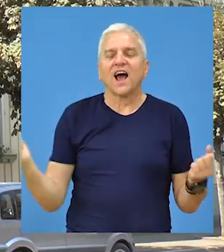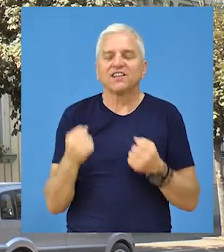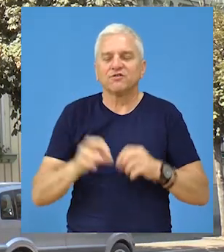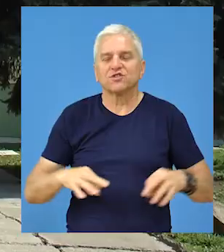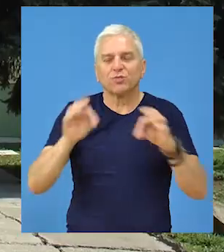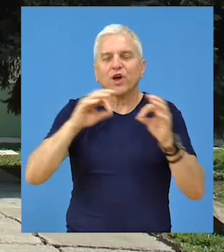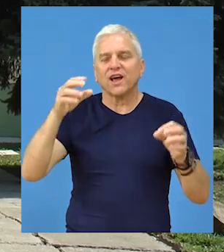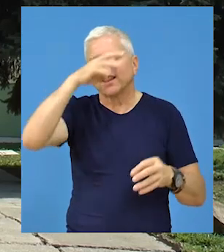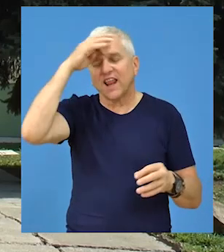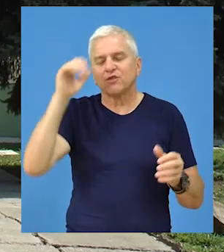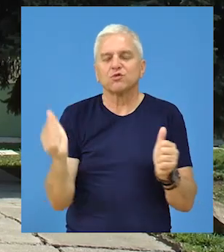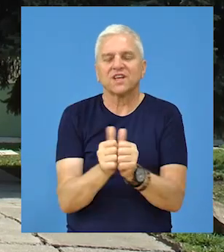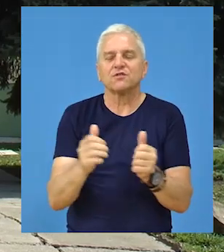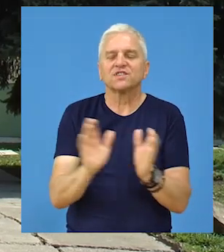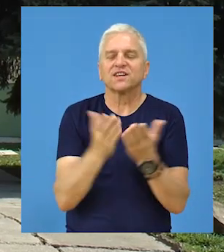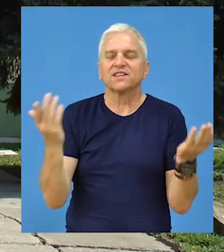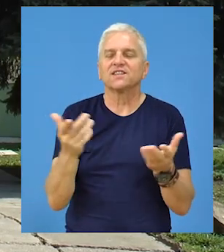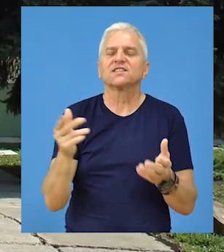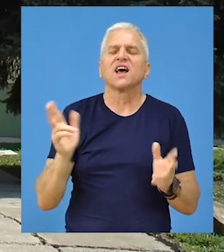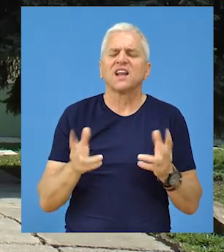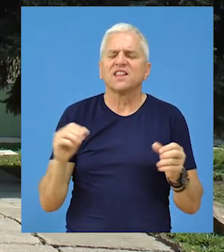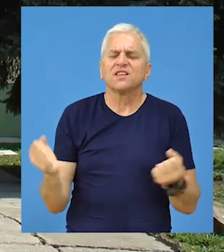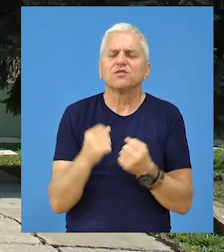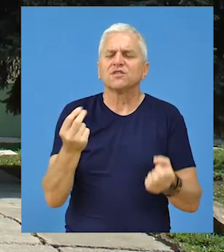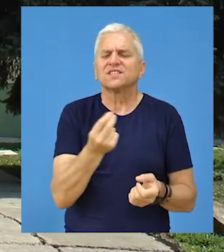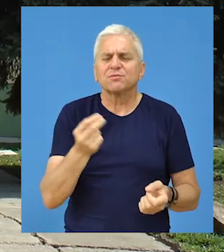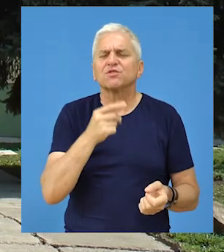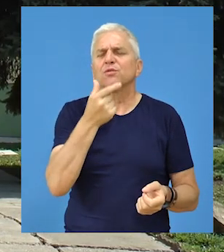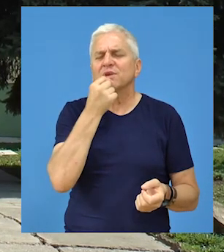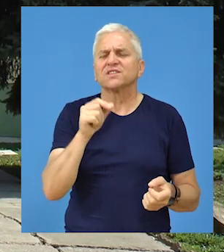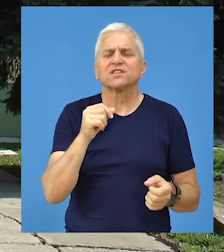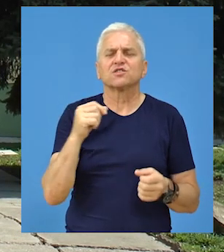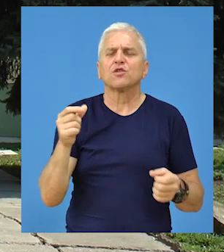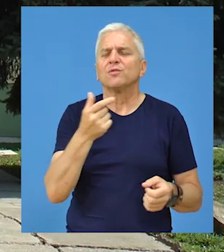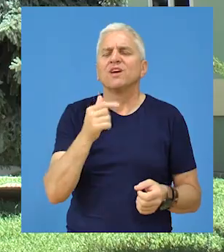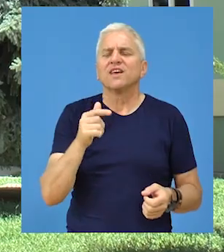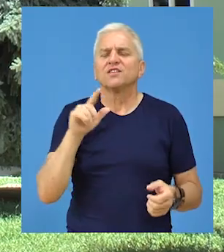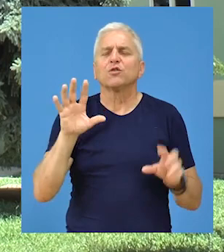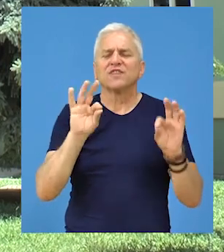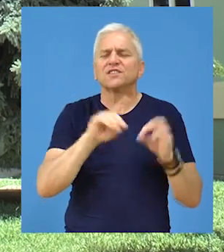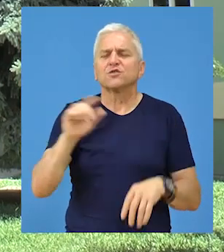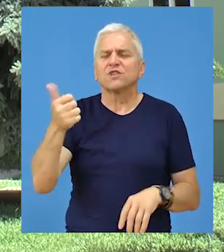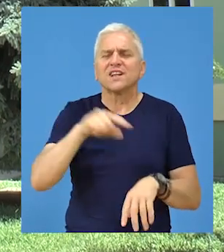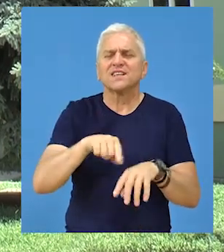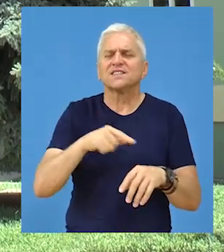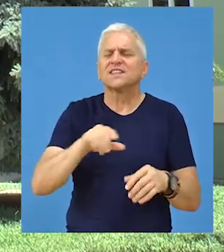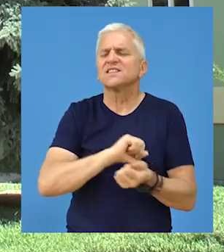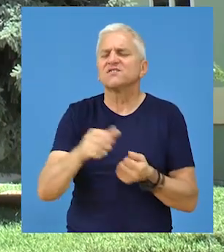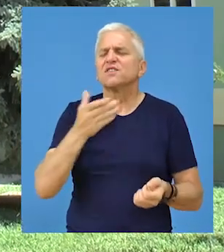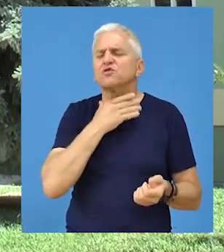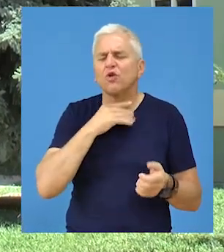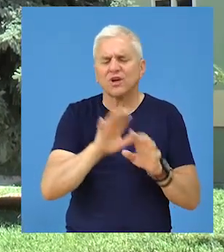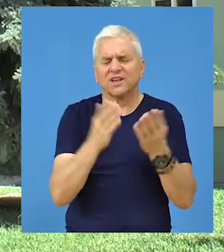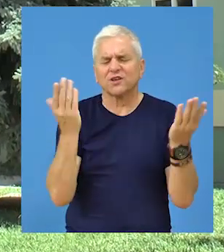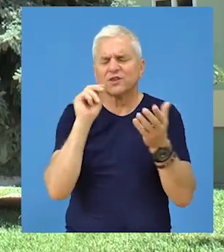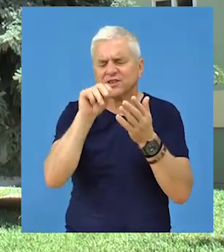Radionice na srpskom i mađarskom jeziku održavat će se od 10 do 11 časova u dvorištima svih ogranaka ove